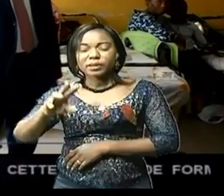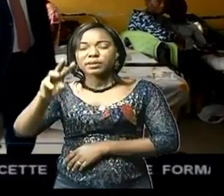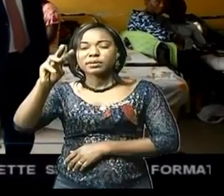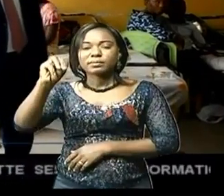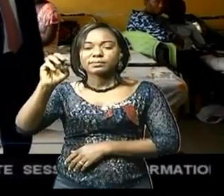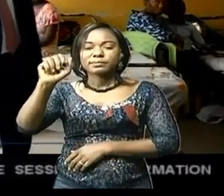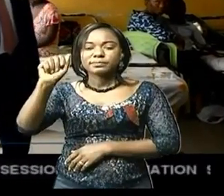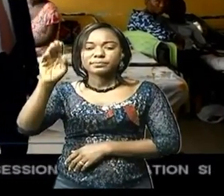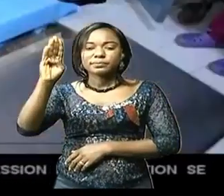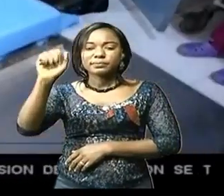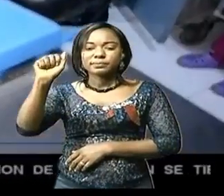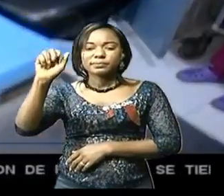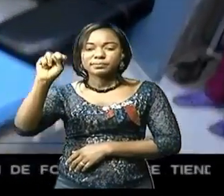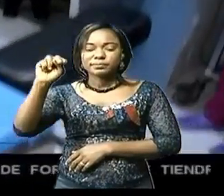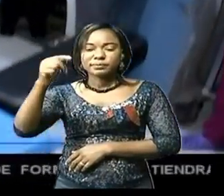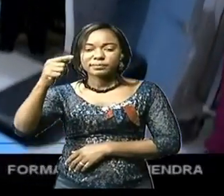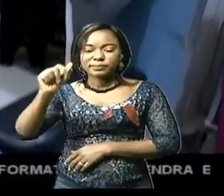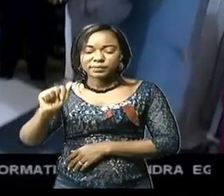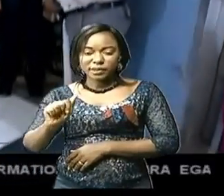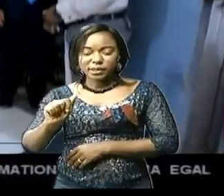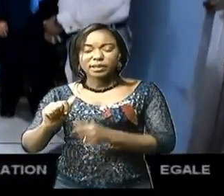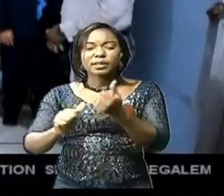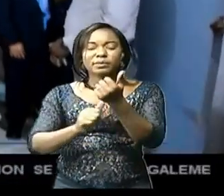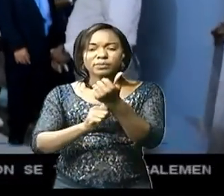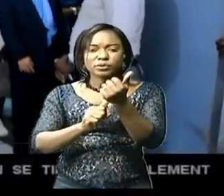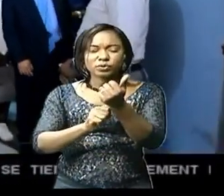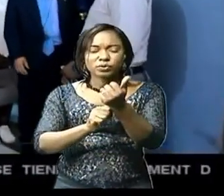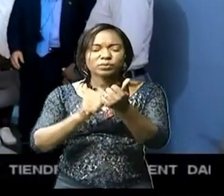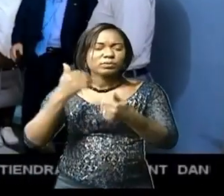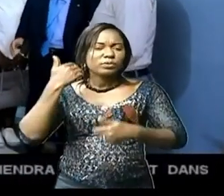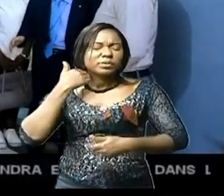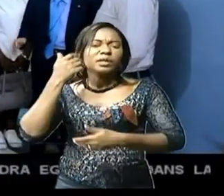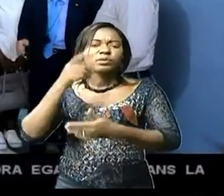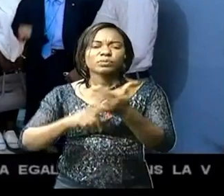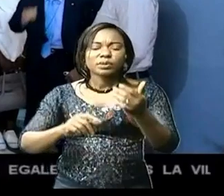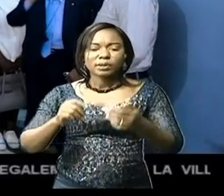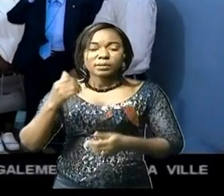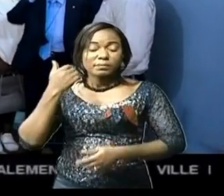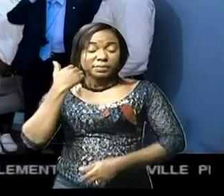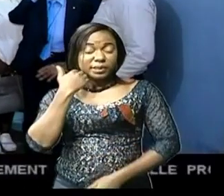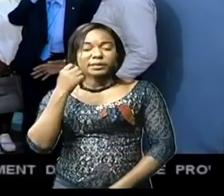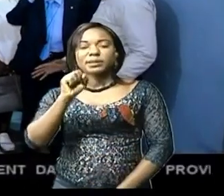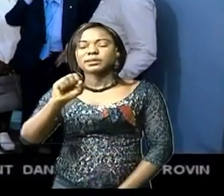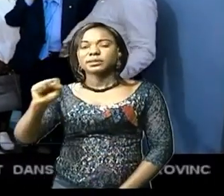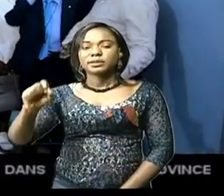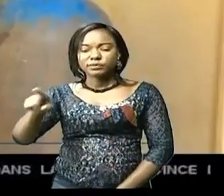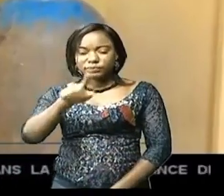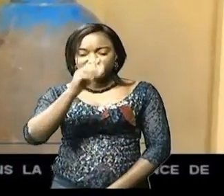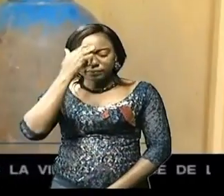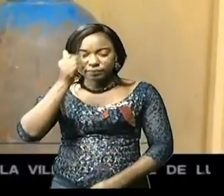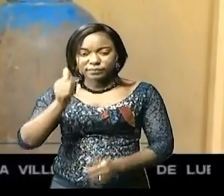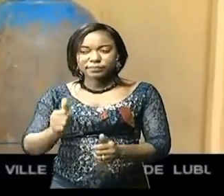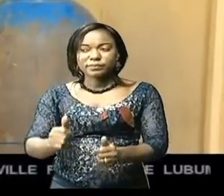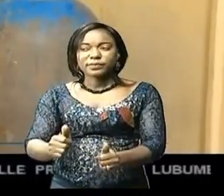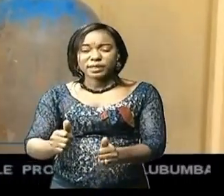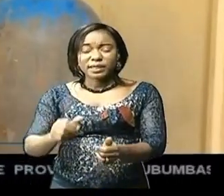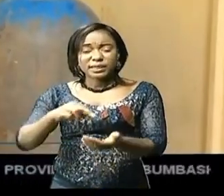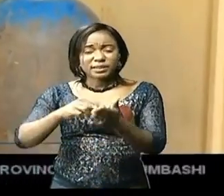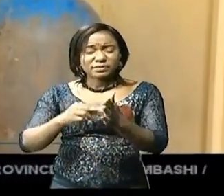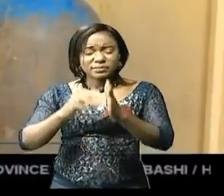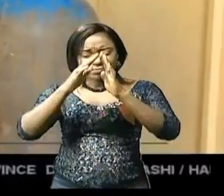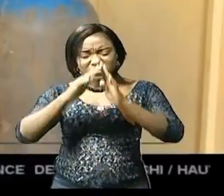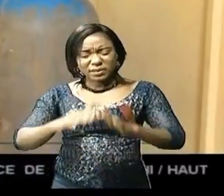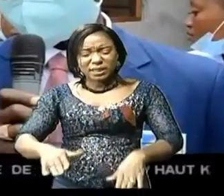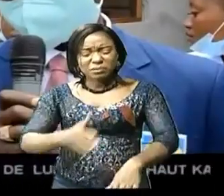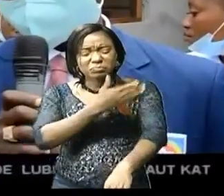en charge des drépanocytaires ou malades souffrant d'anémie SS à plus de 60% est dans un état de délabrement très prononcé. Congo